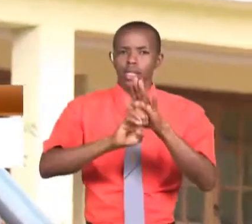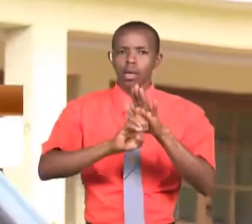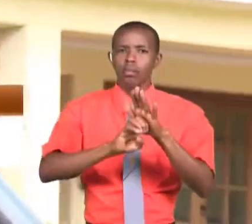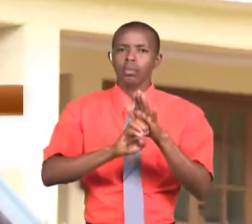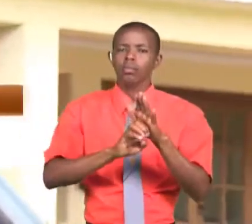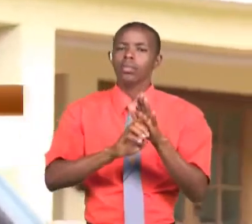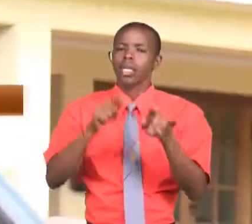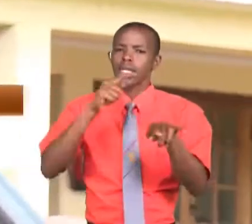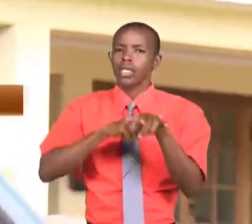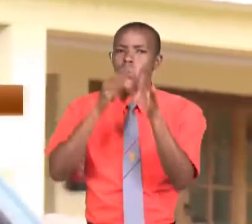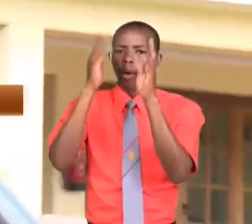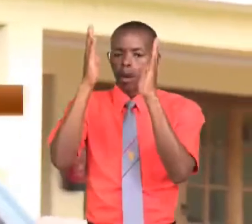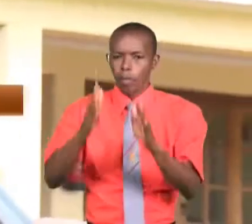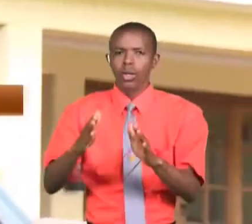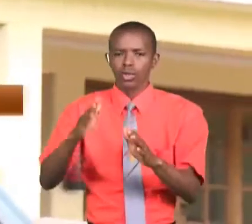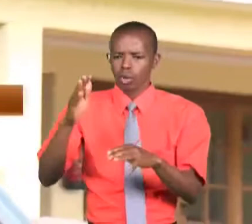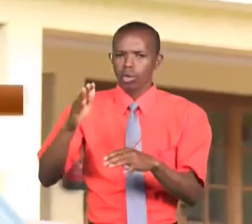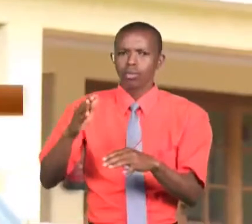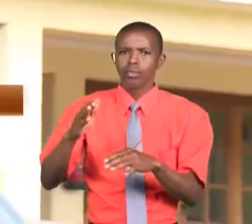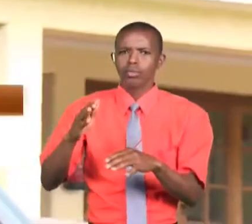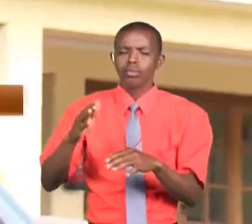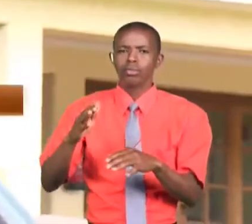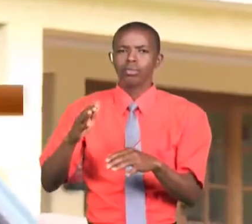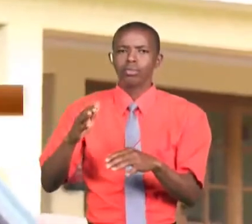mifaint, ninajua venye nineza mhandle.